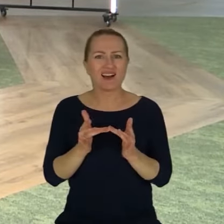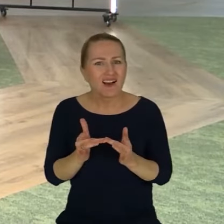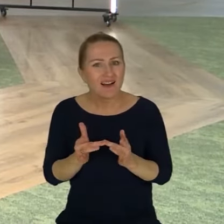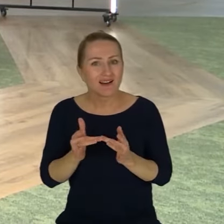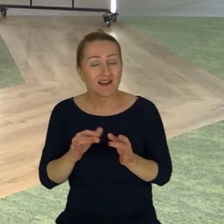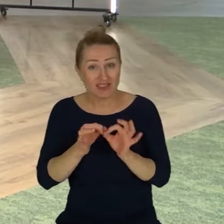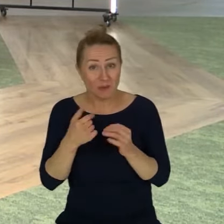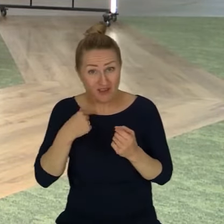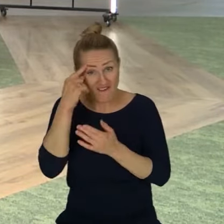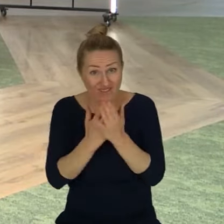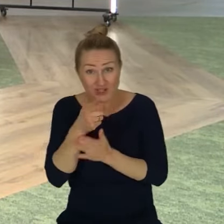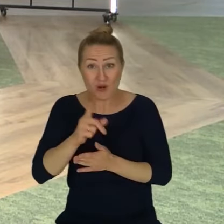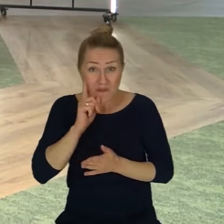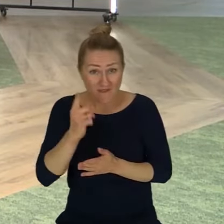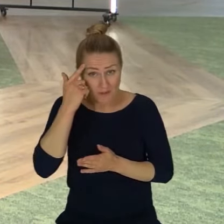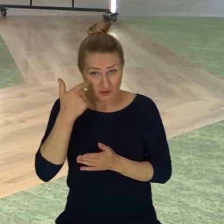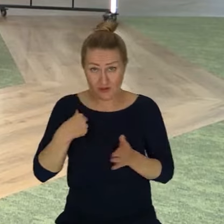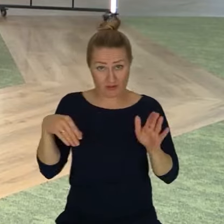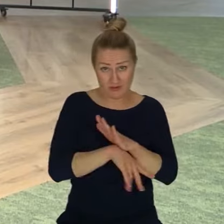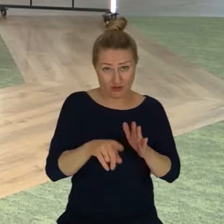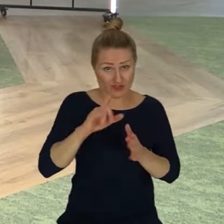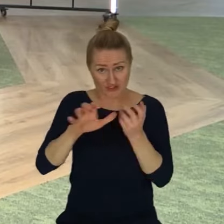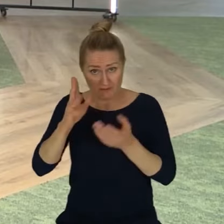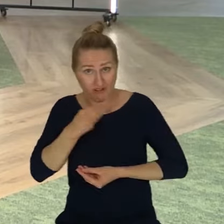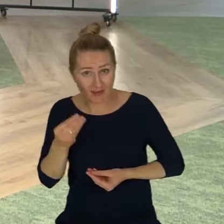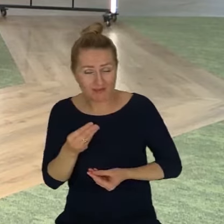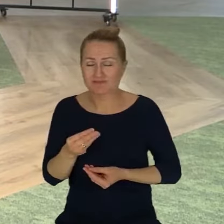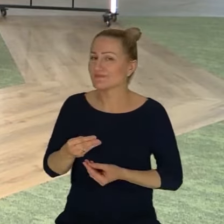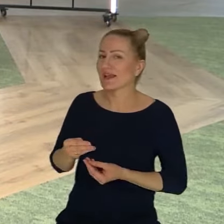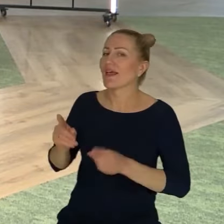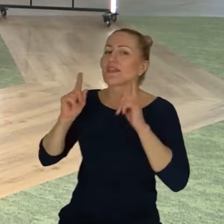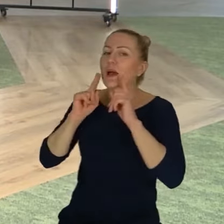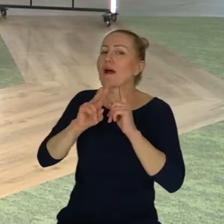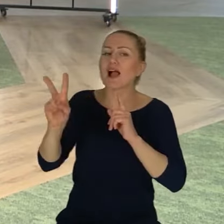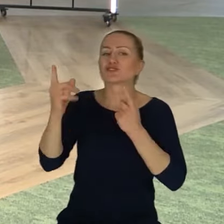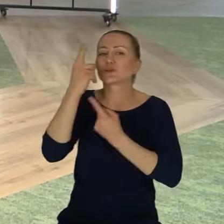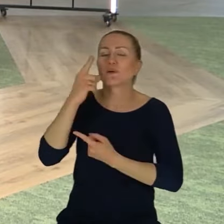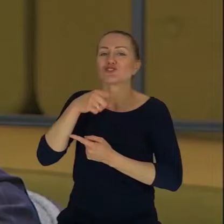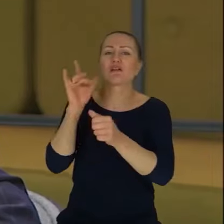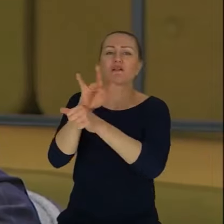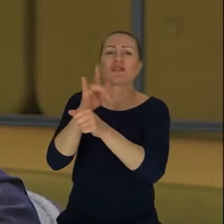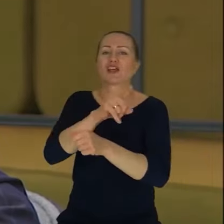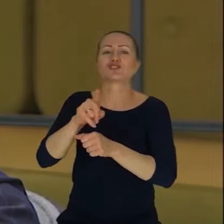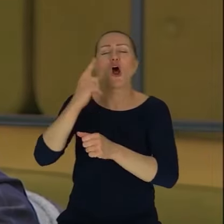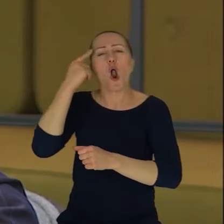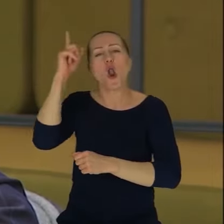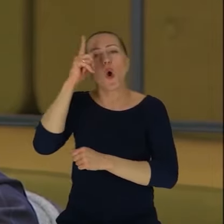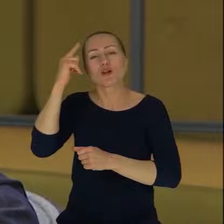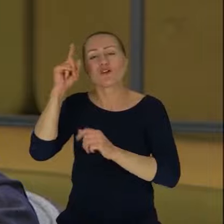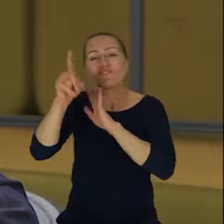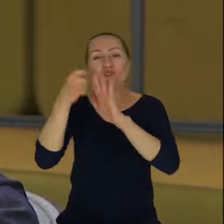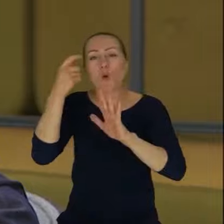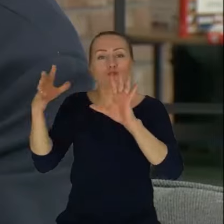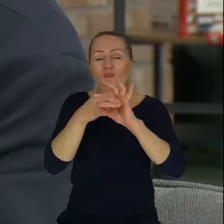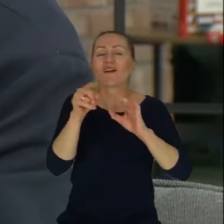No zresztą krytyczne myślenie, o których wszyscy podnoszą krytyczne myślenie i traktują je jako logiczne wnioskowanie zazwyczaj. Naprawdę, ja to sprawdzałem sobie. W większości programów, co jest krytyczne,